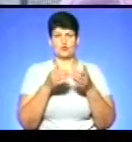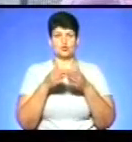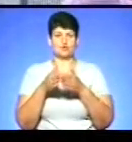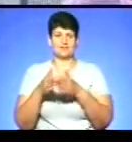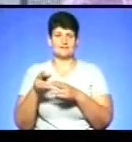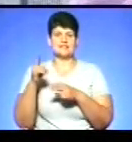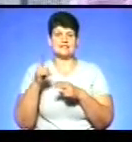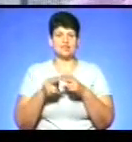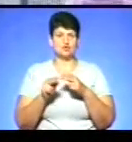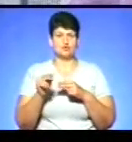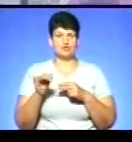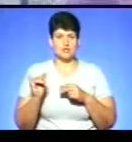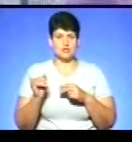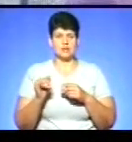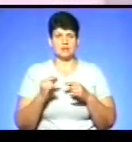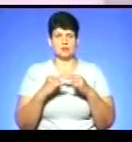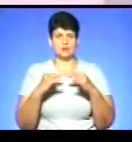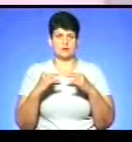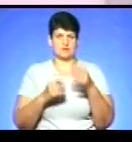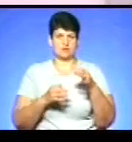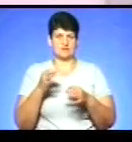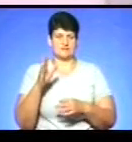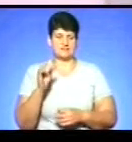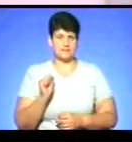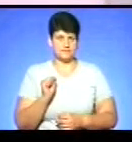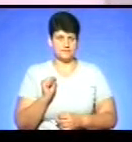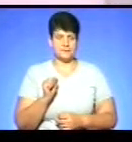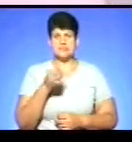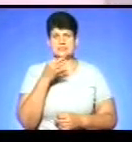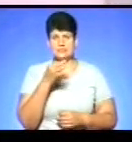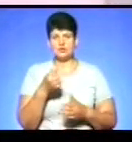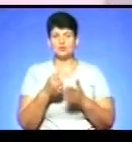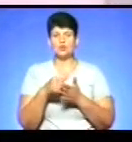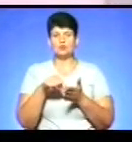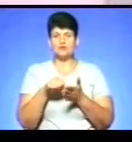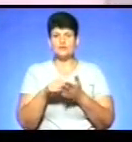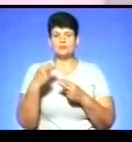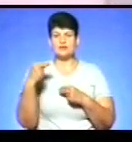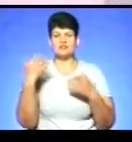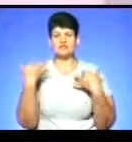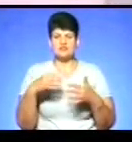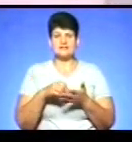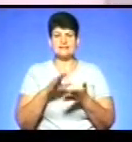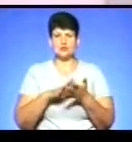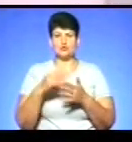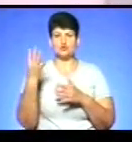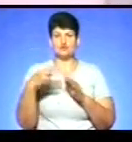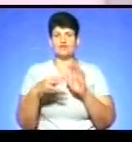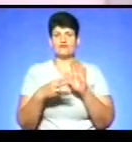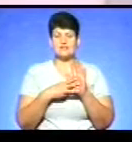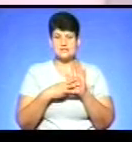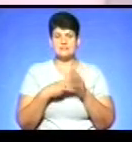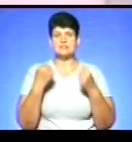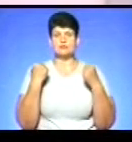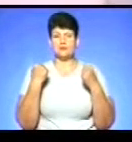закінчуючи столиками для судівства. Зазначу, до участі у чемпіонаті вже зареєструвалися 48 спортсменів із